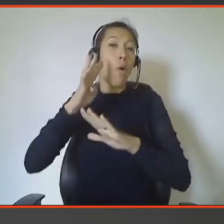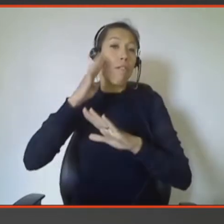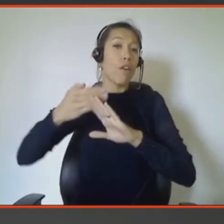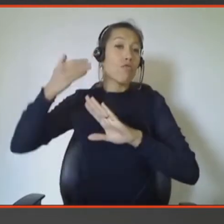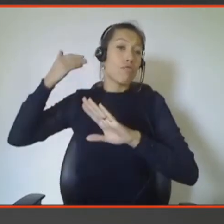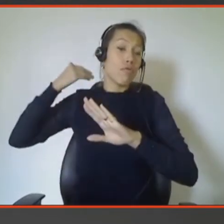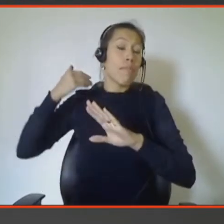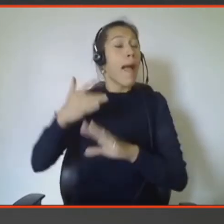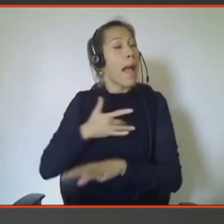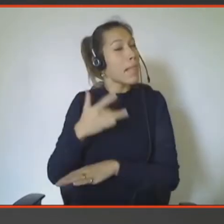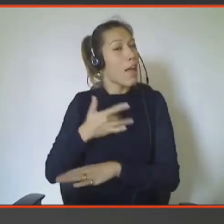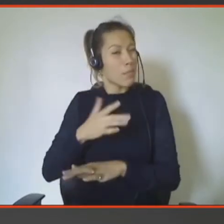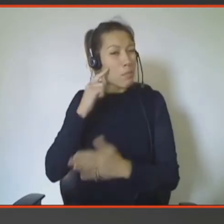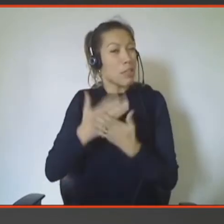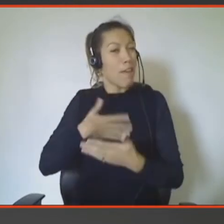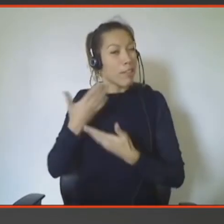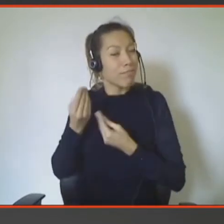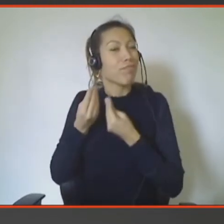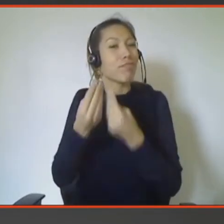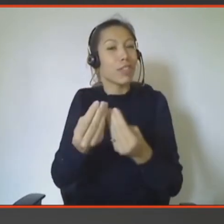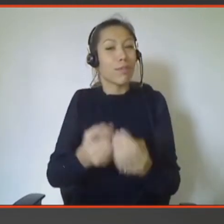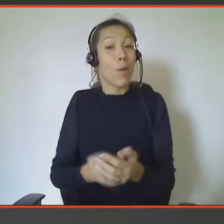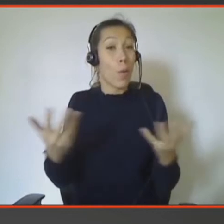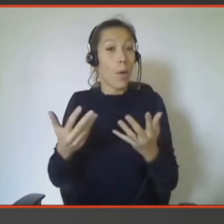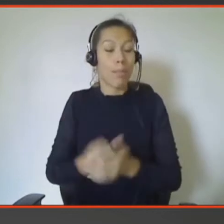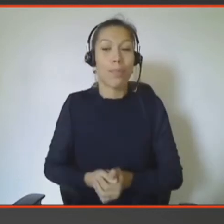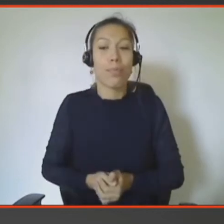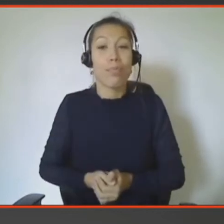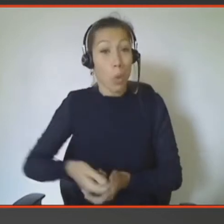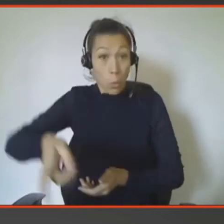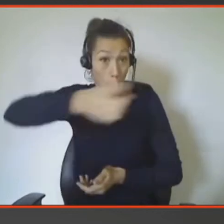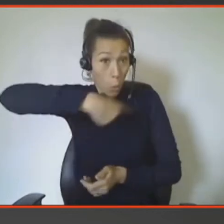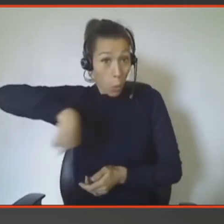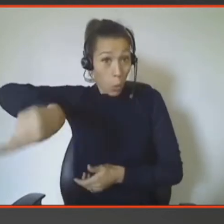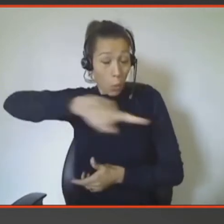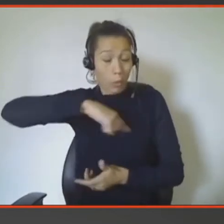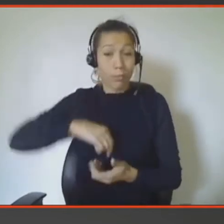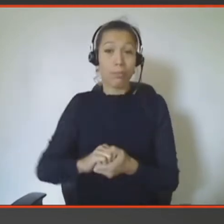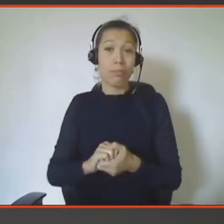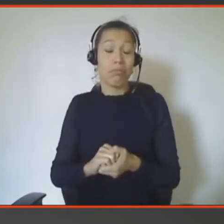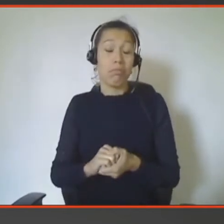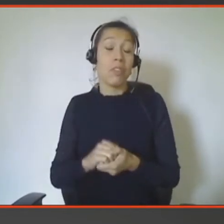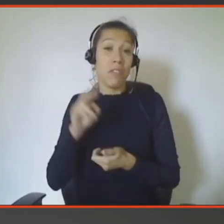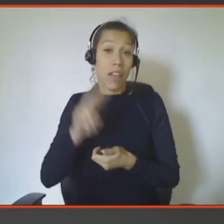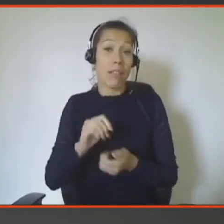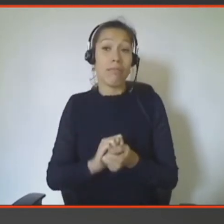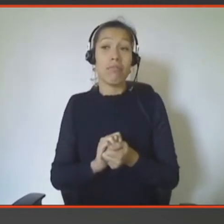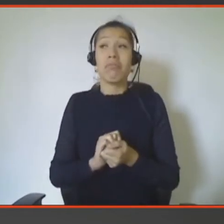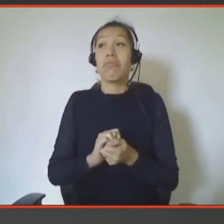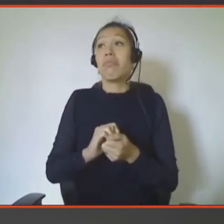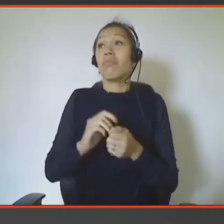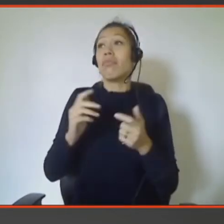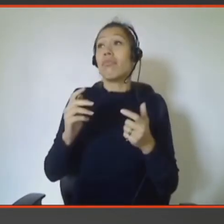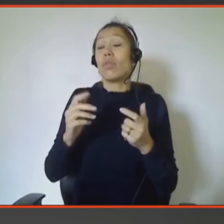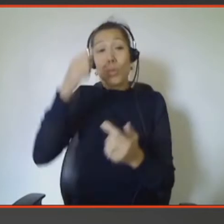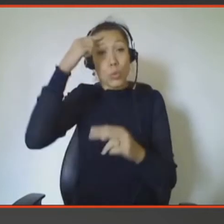est toujours aussi inspirant, c'est qu'on accumule tous autant qu'on est des milliers de contenus, de souvenirs